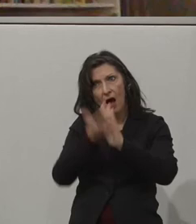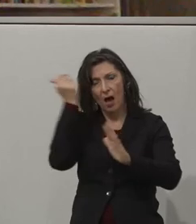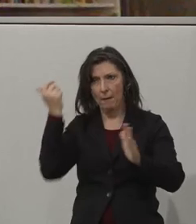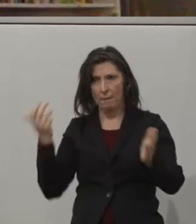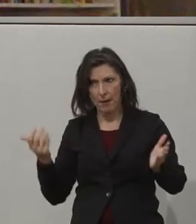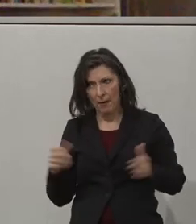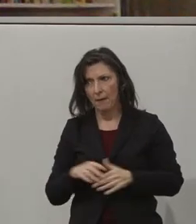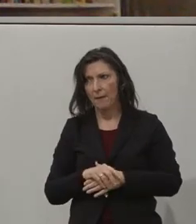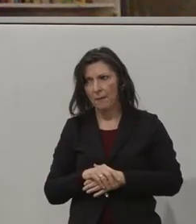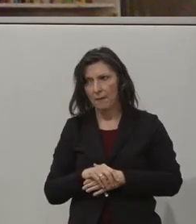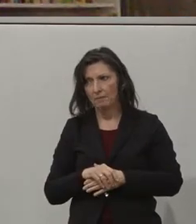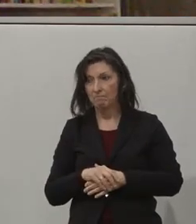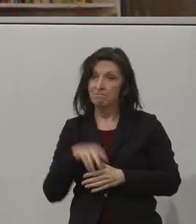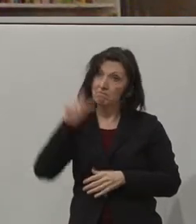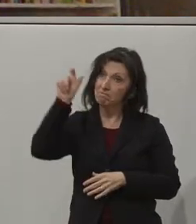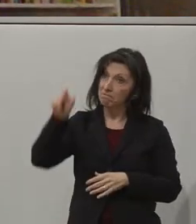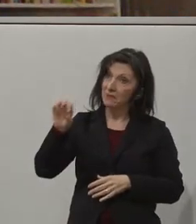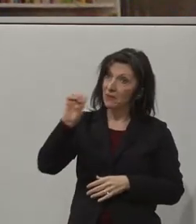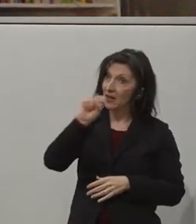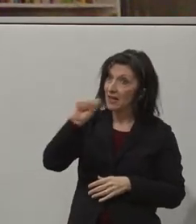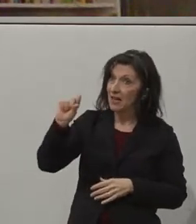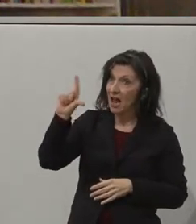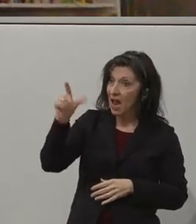Martin Essl in Brasilien und Sobotka